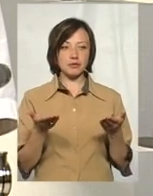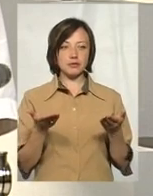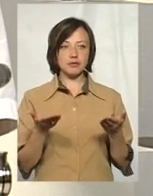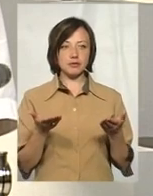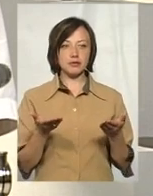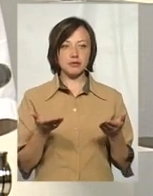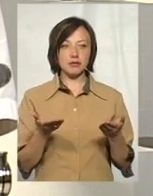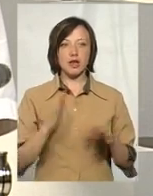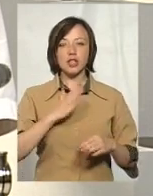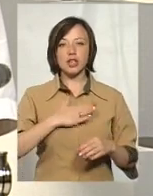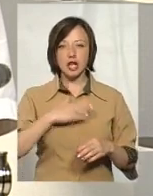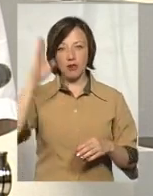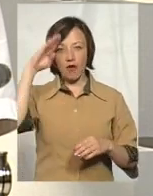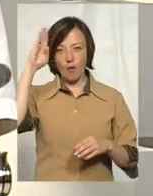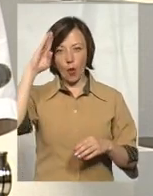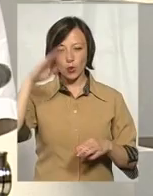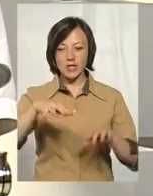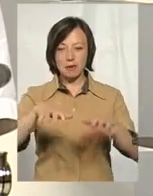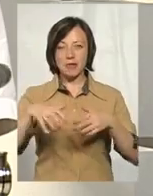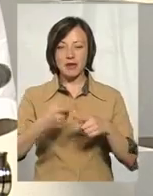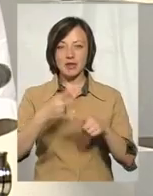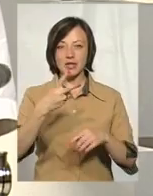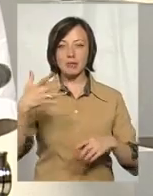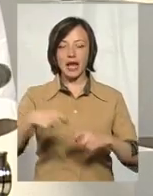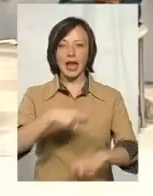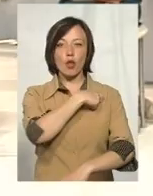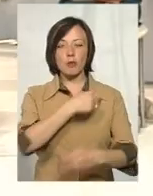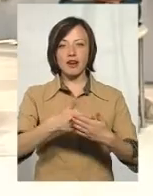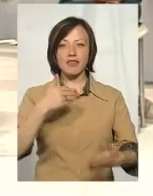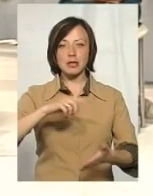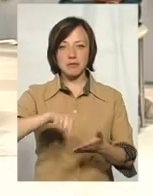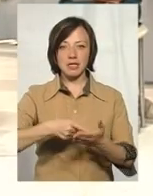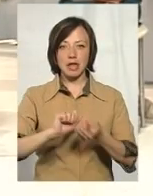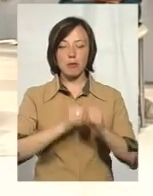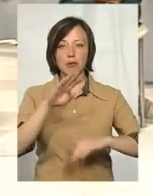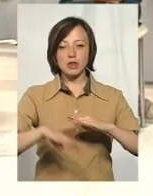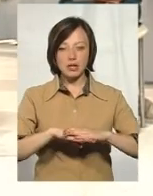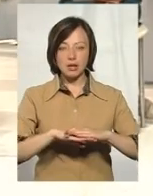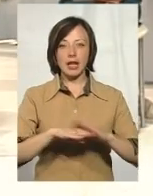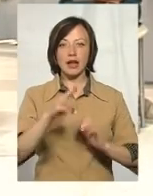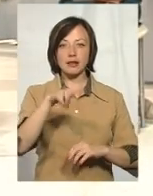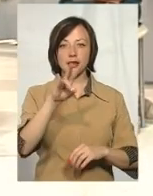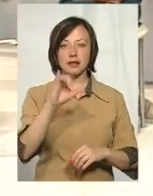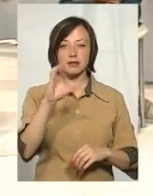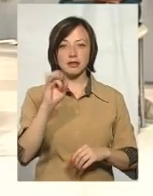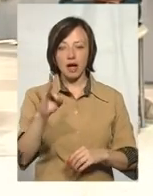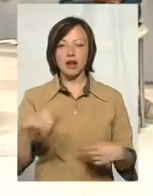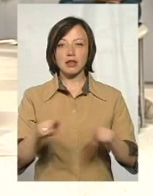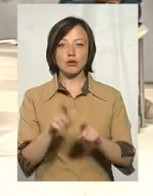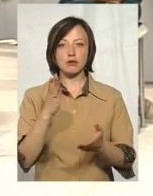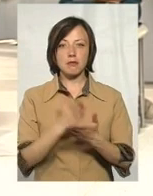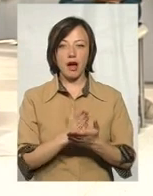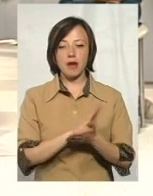Бо наш водозабір знаходиться в 25 кілометрів від міста Кам'янця-Подільського. Ми забираємо воду з Ністра. Ми маємо також